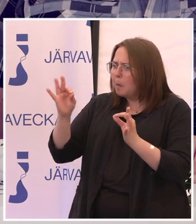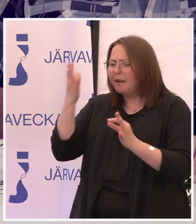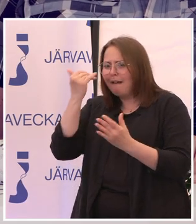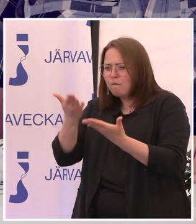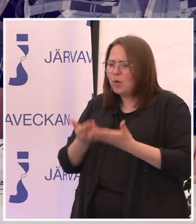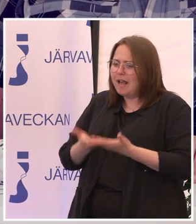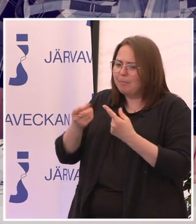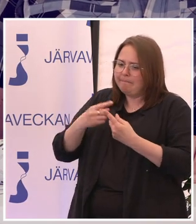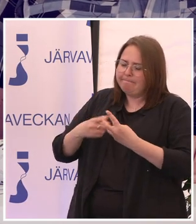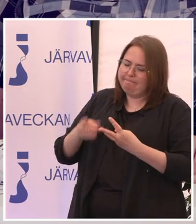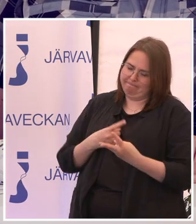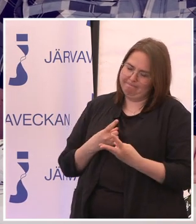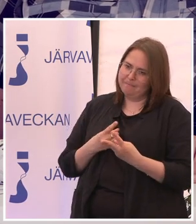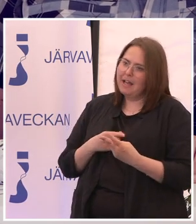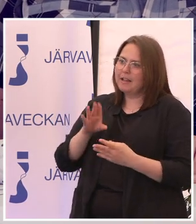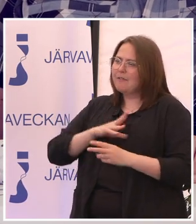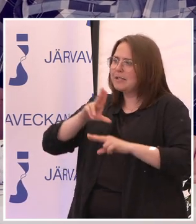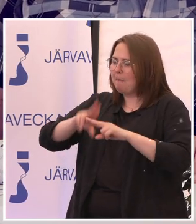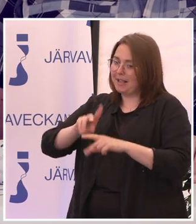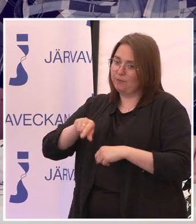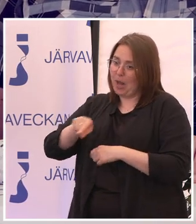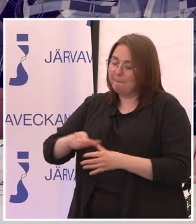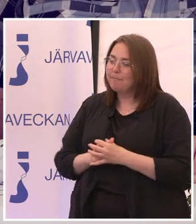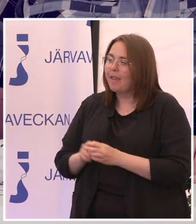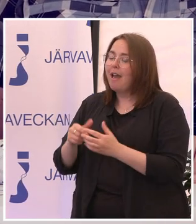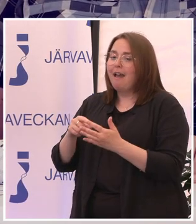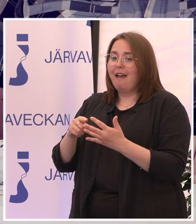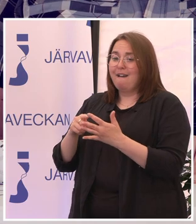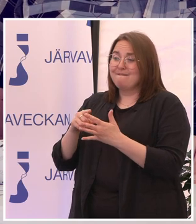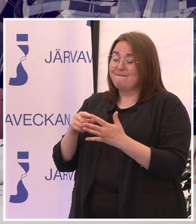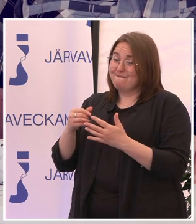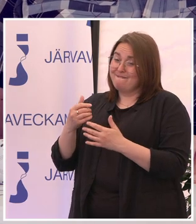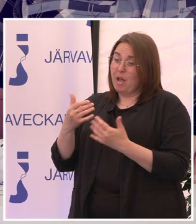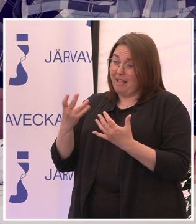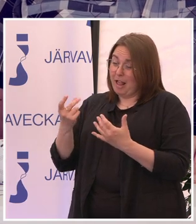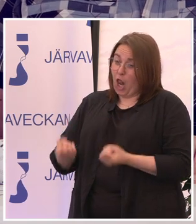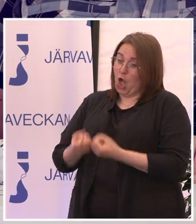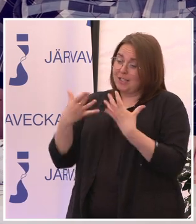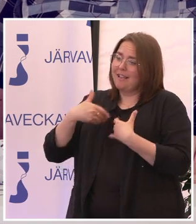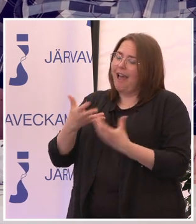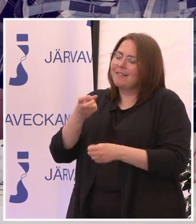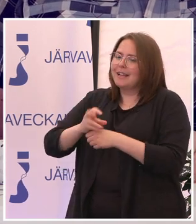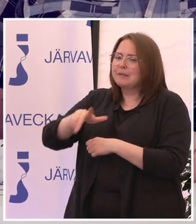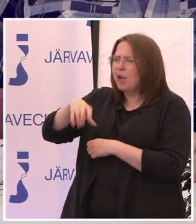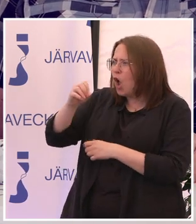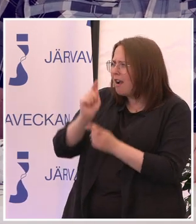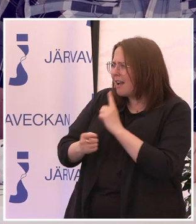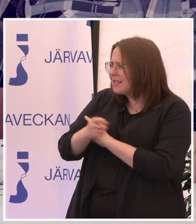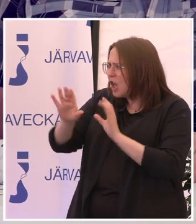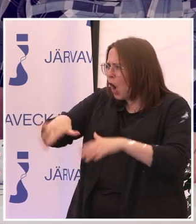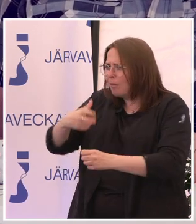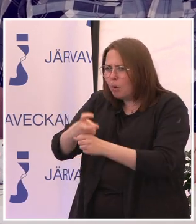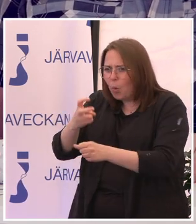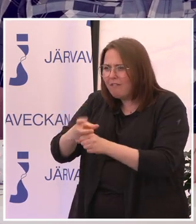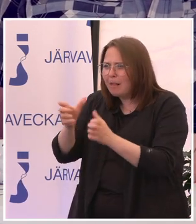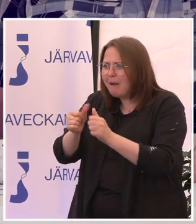och så. Den femte lösningen vi presenterar handlar om testmiljöer. Jag vet inte om ni har provat det någon gång,